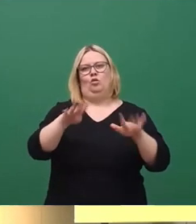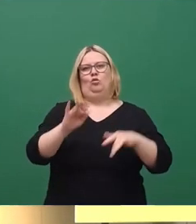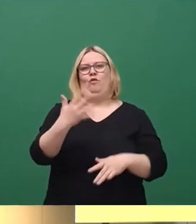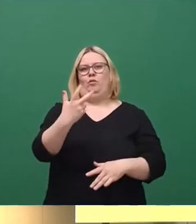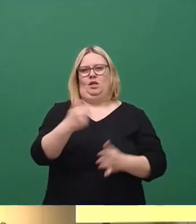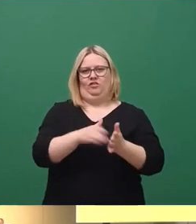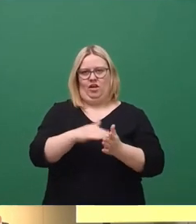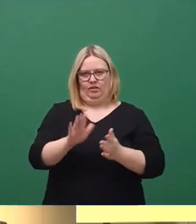Sitzung. setzen nach Laufen